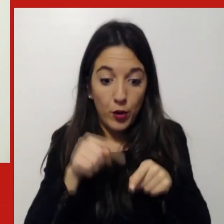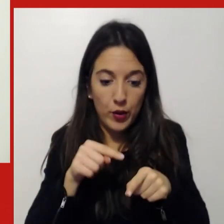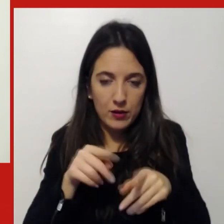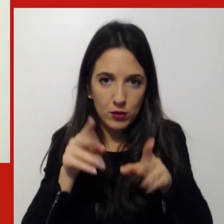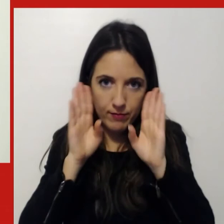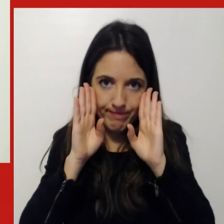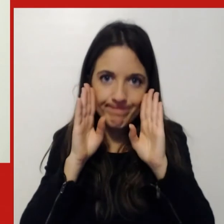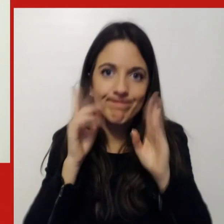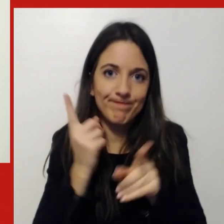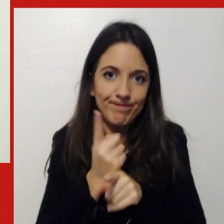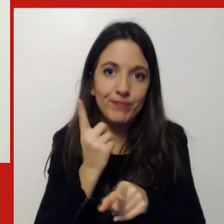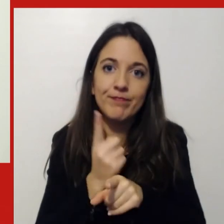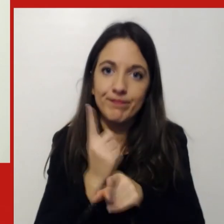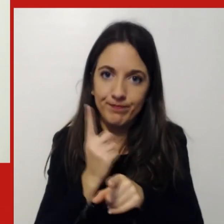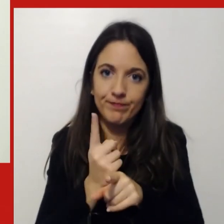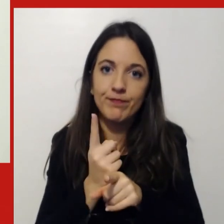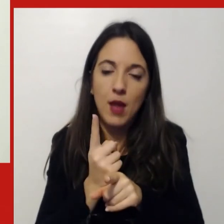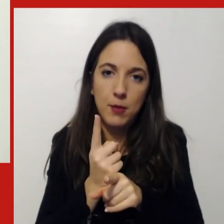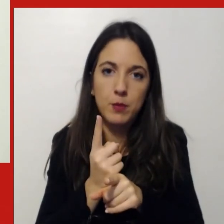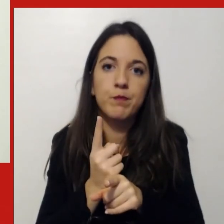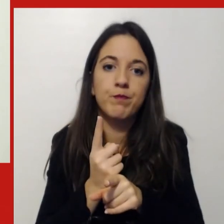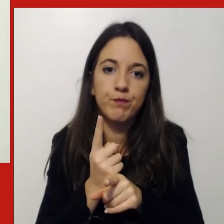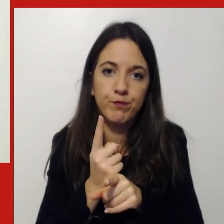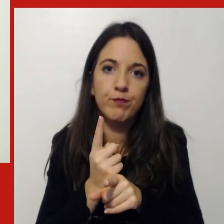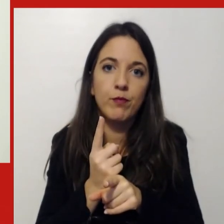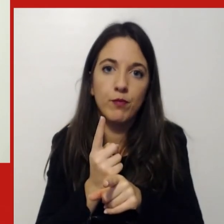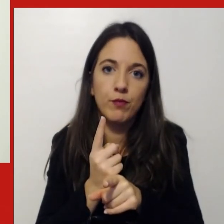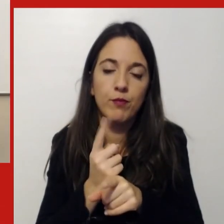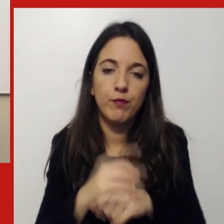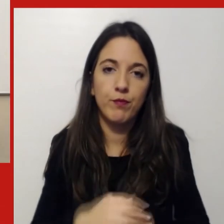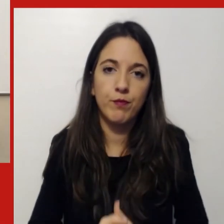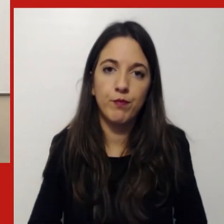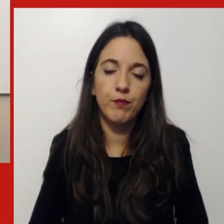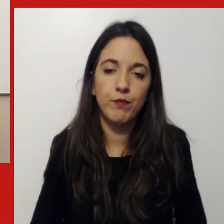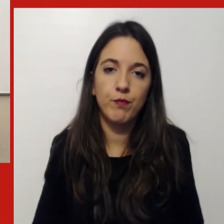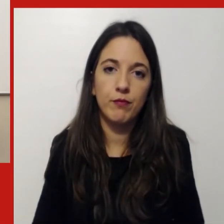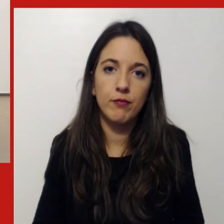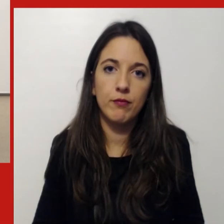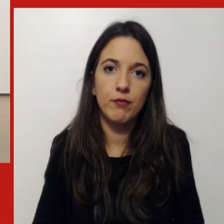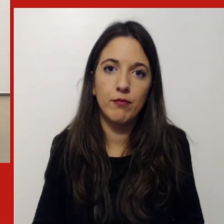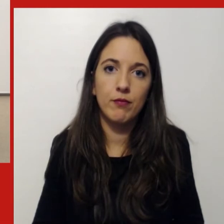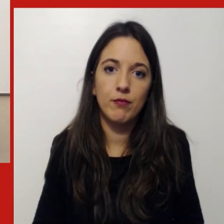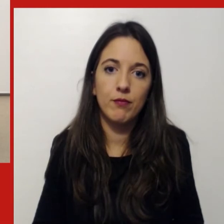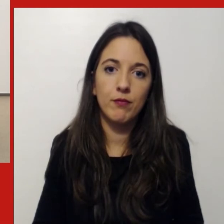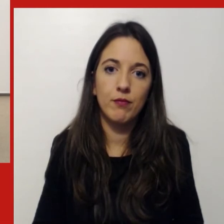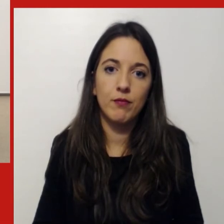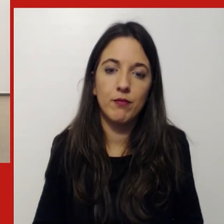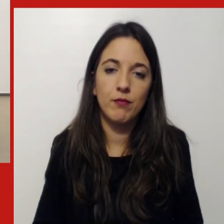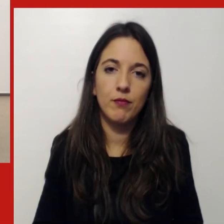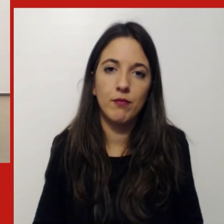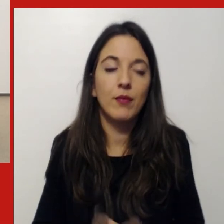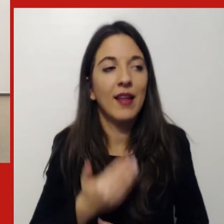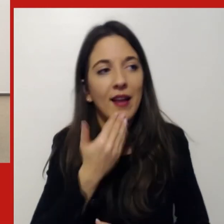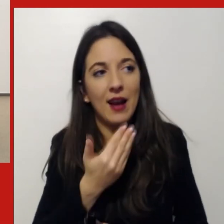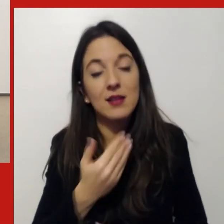radar di quelle che sono gli obiettivi che dobbiamo raggiungere grazie la domanda successiva